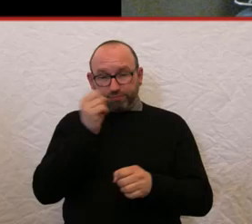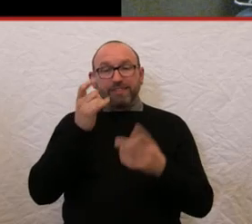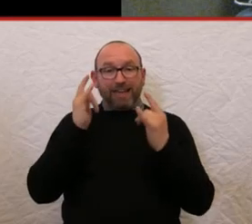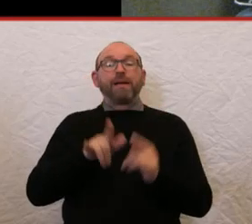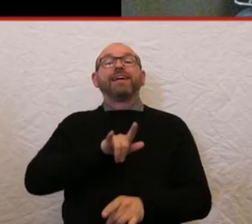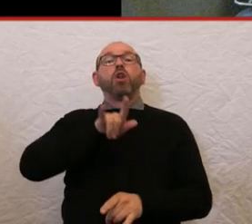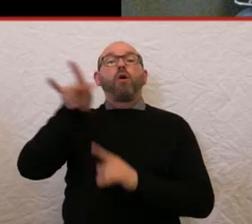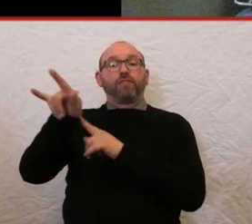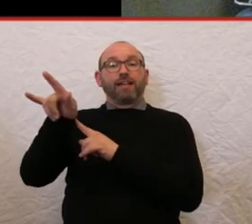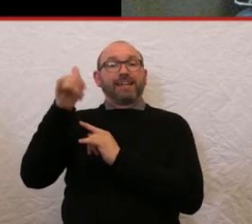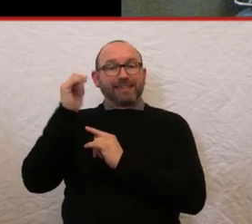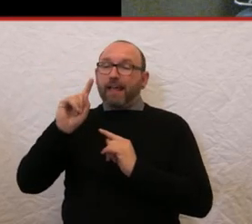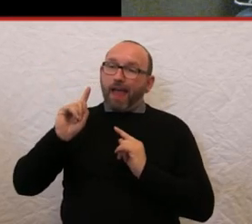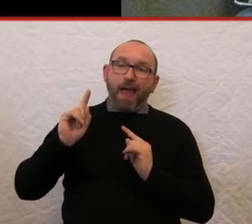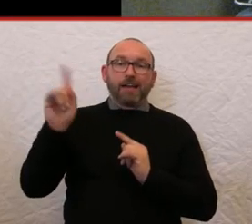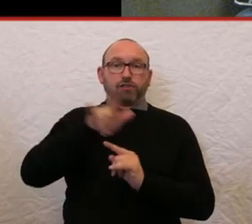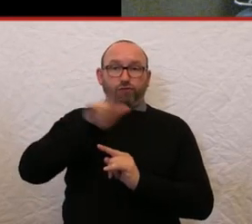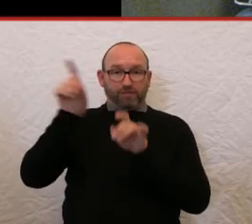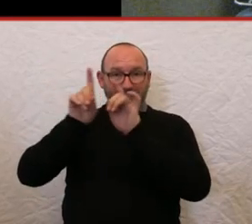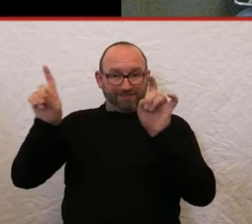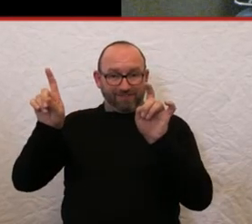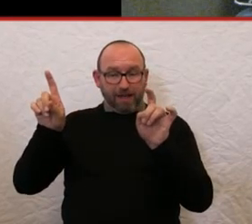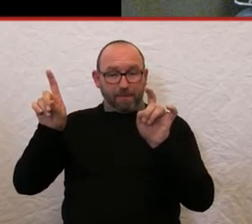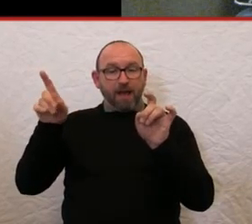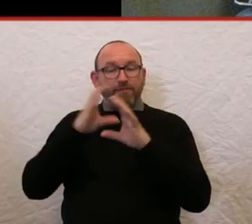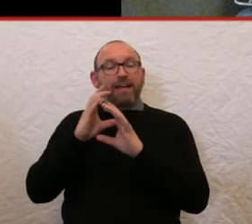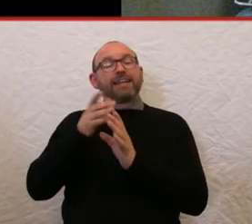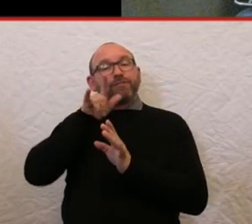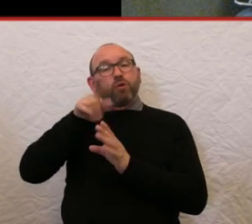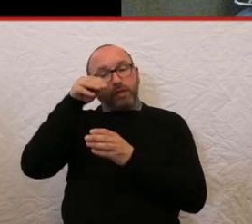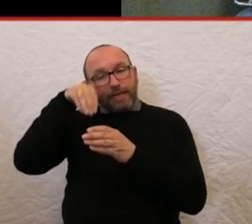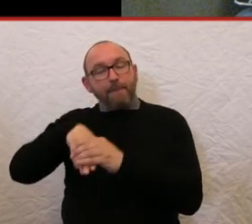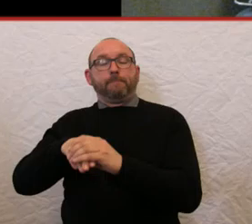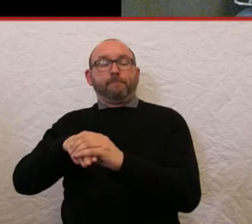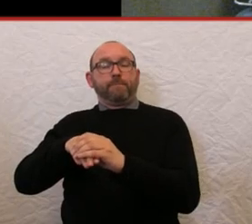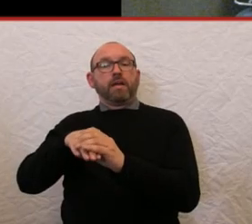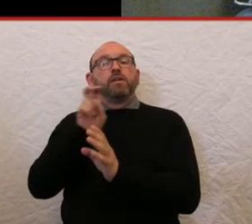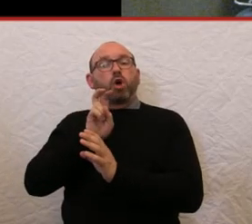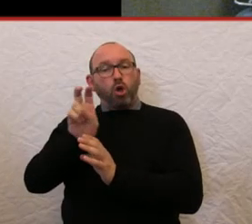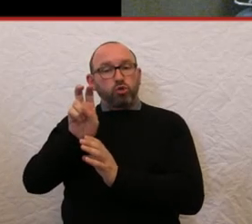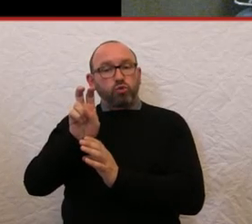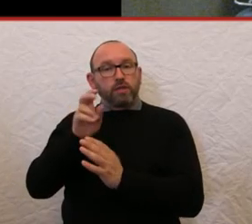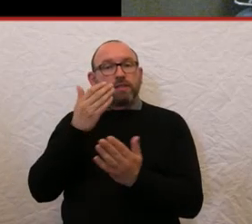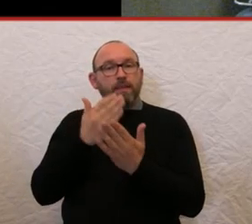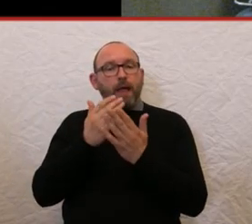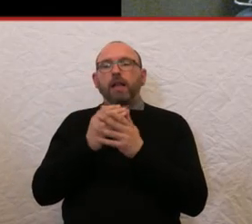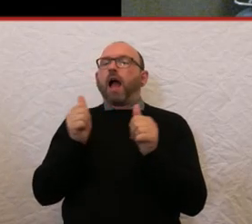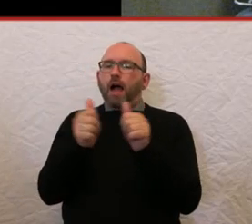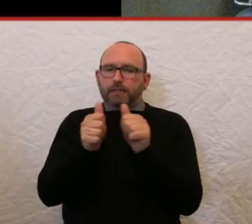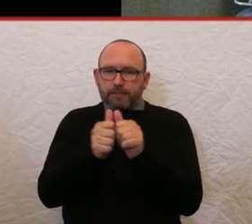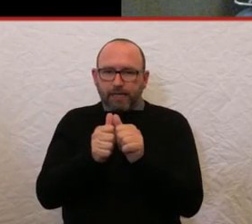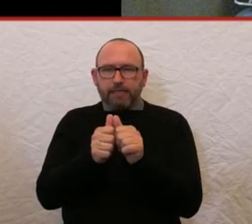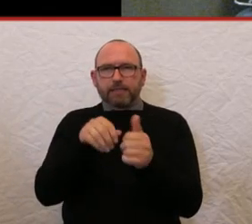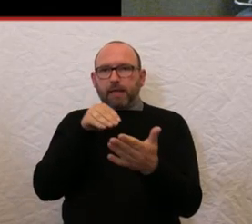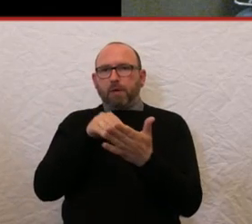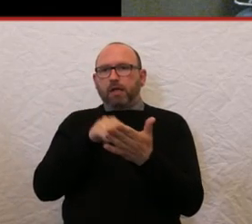die jetzt an Bord diese Flugzeugrollstühle hat, damit man eben mit Assistenz, in dem Fall wahrscheinlich